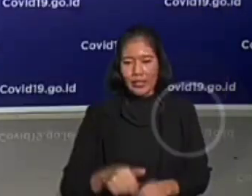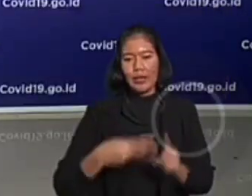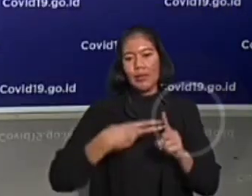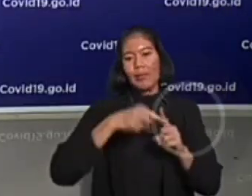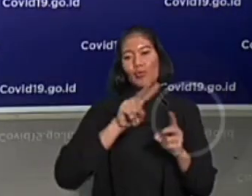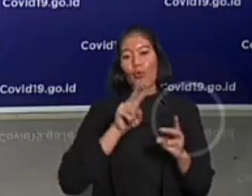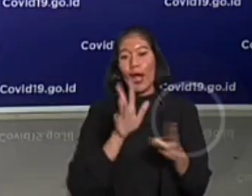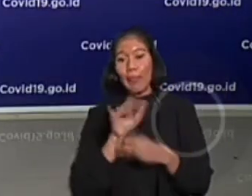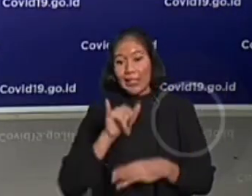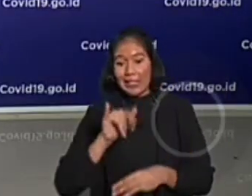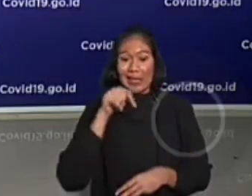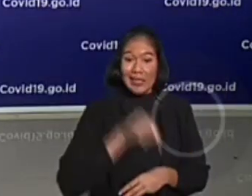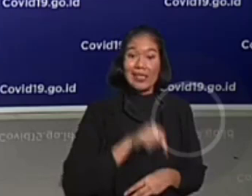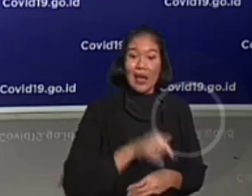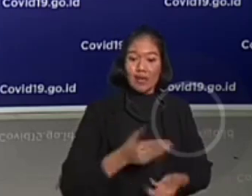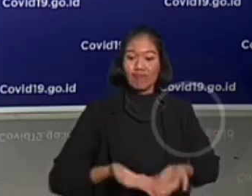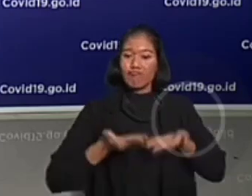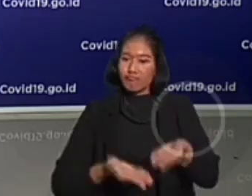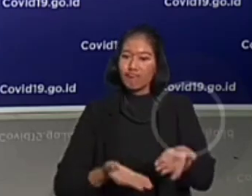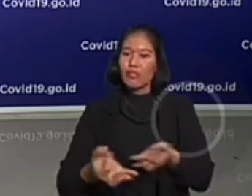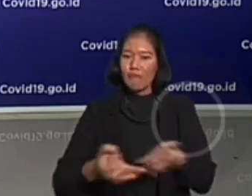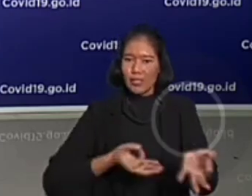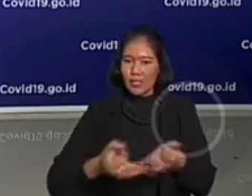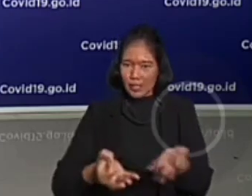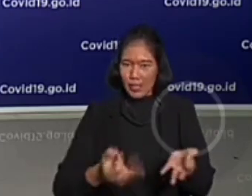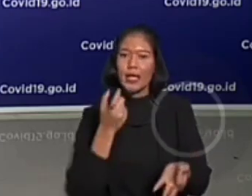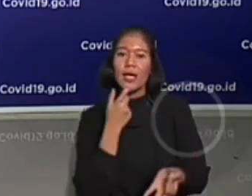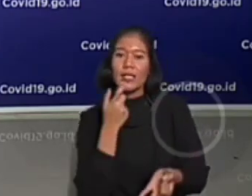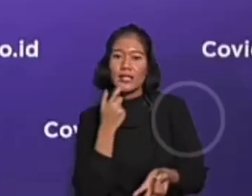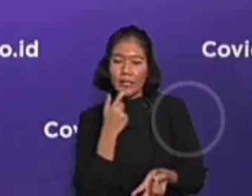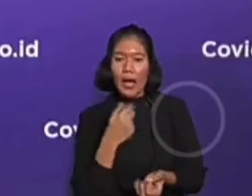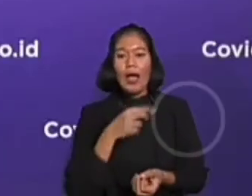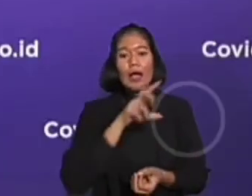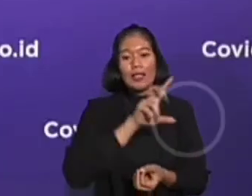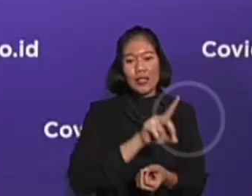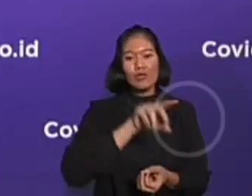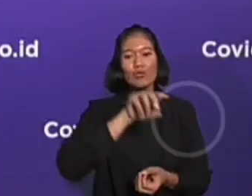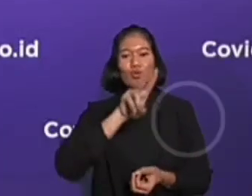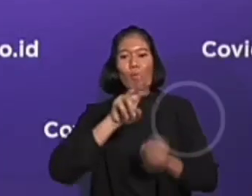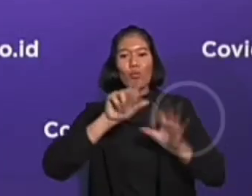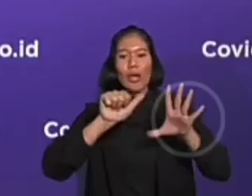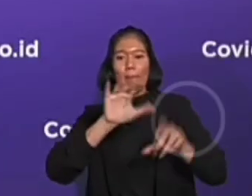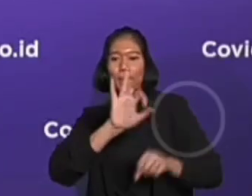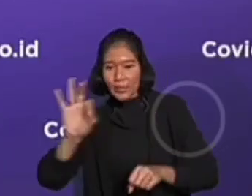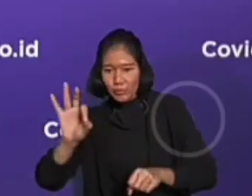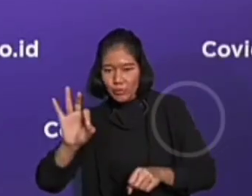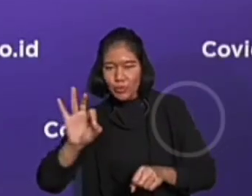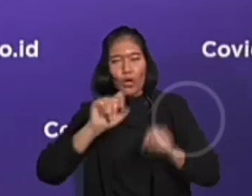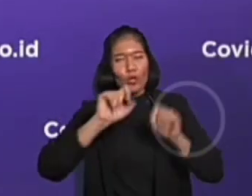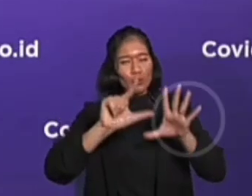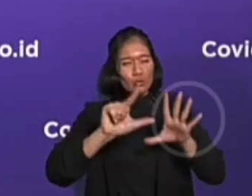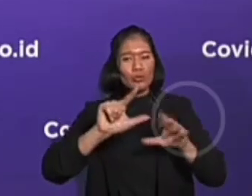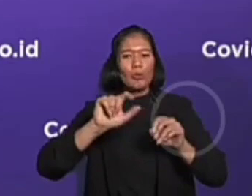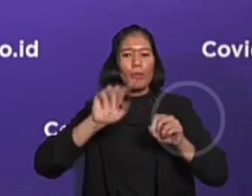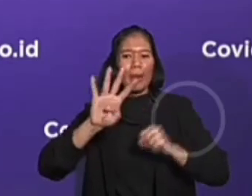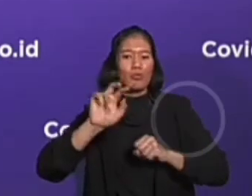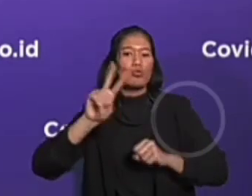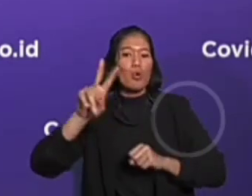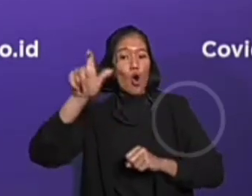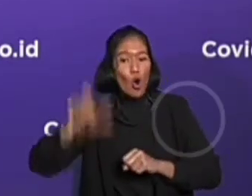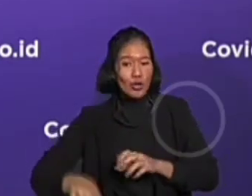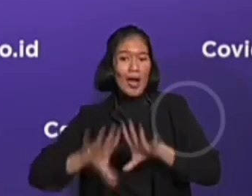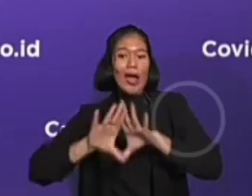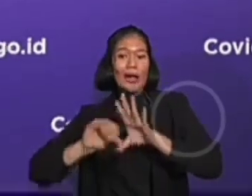ini telah memfasilitasi kepulangan 126.742 pekerja